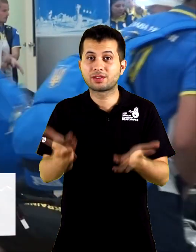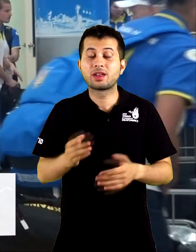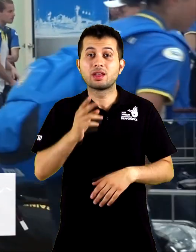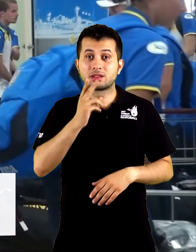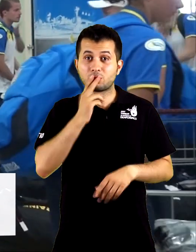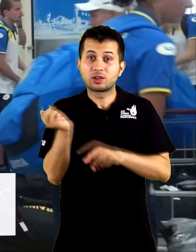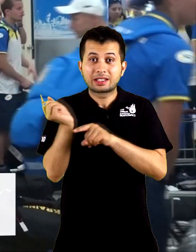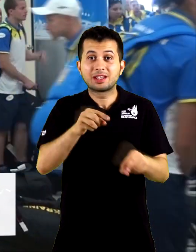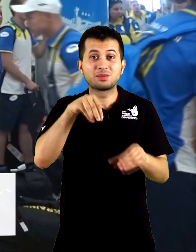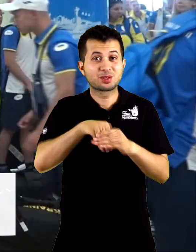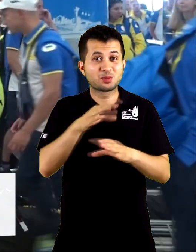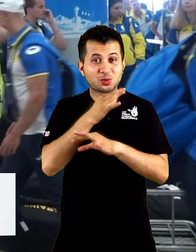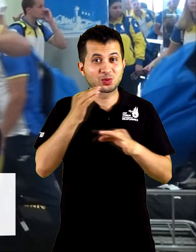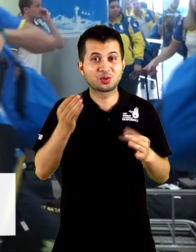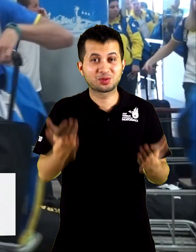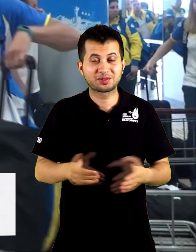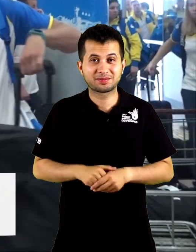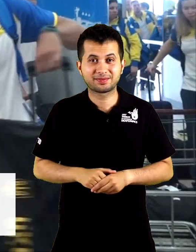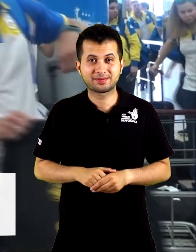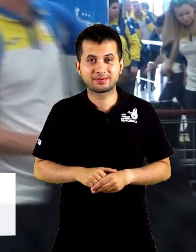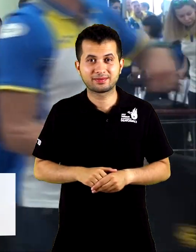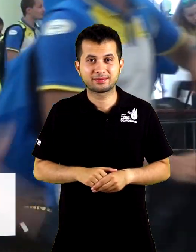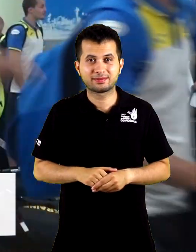Samsun'a geldiğimiz için mutluyuz.